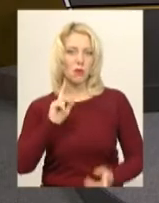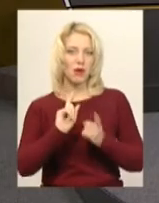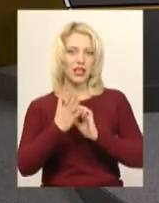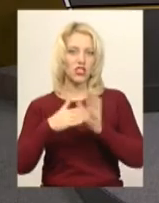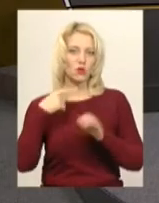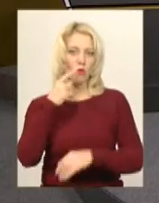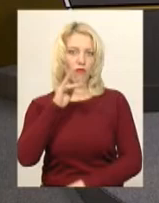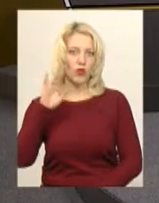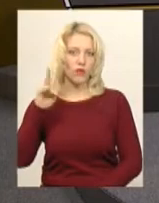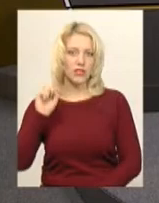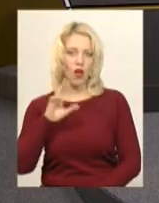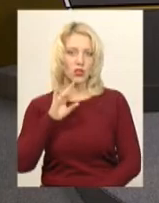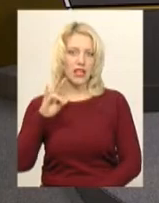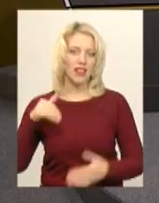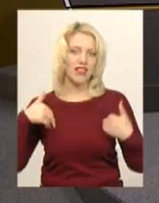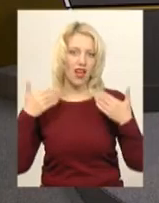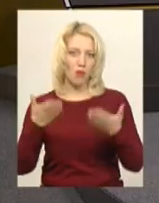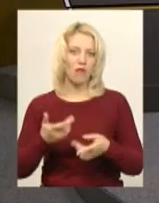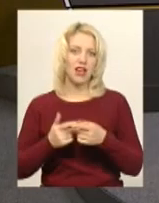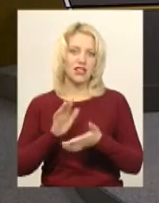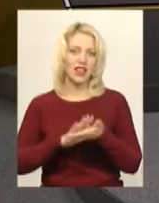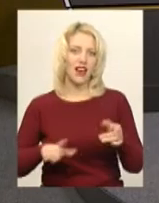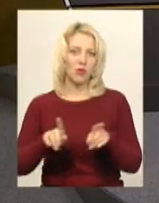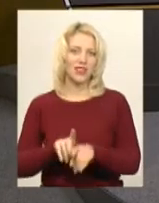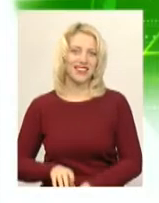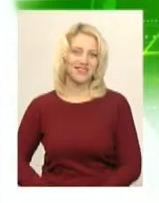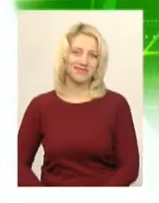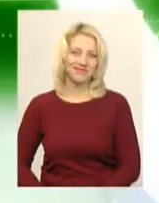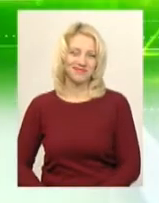перекладає Оксана Фіновська. Вітаємо вас. Далі про таке.